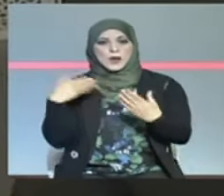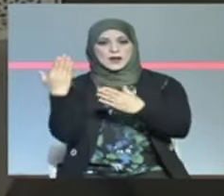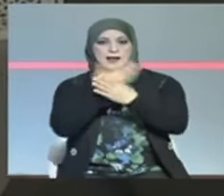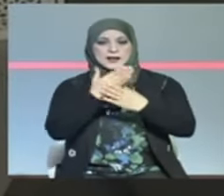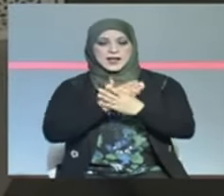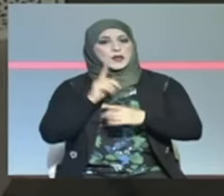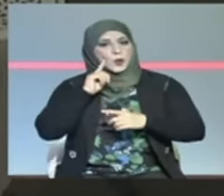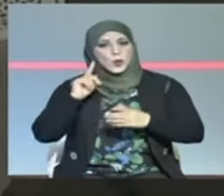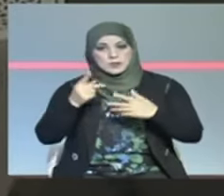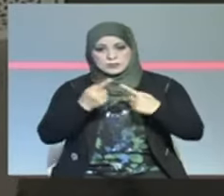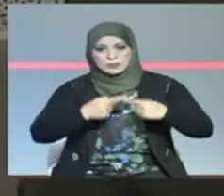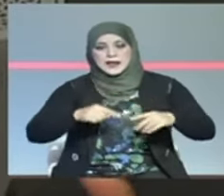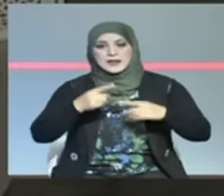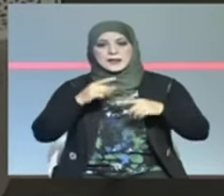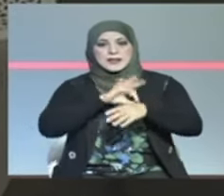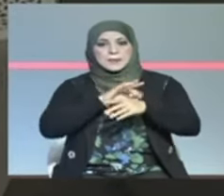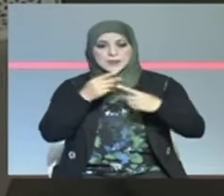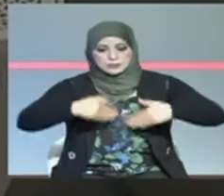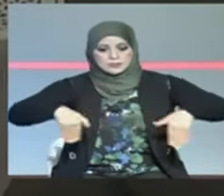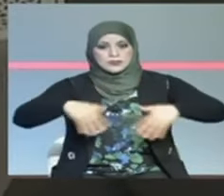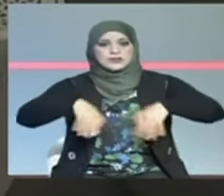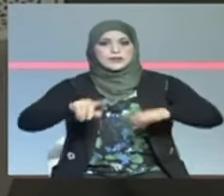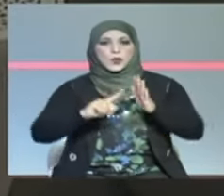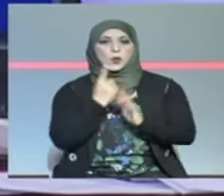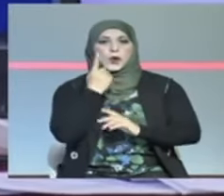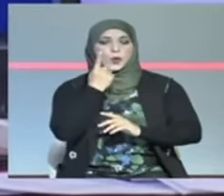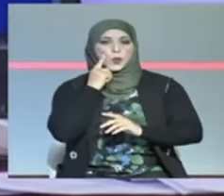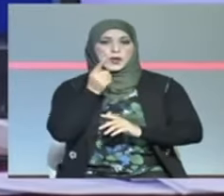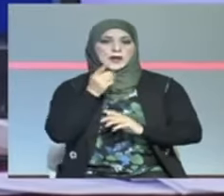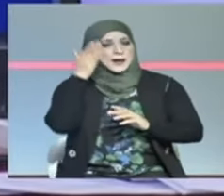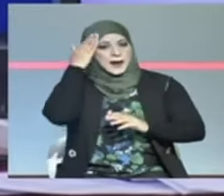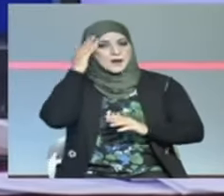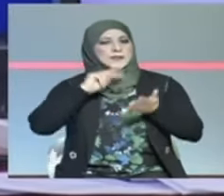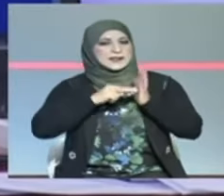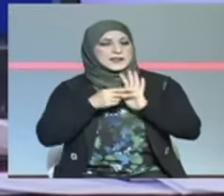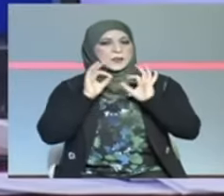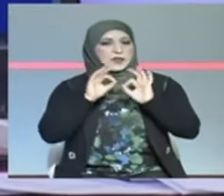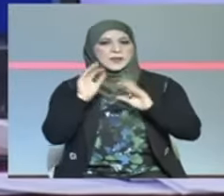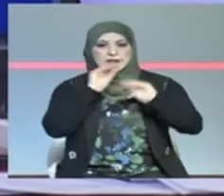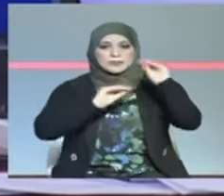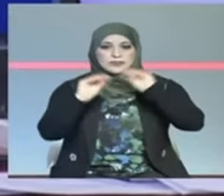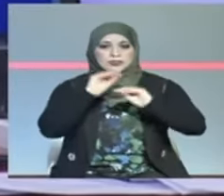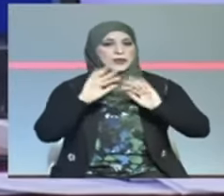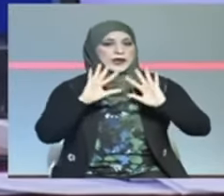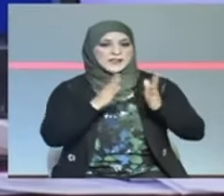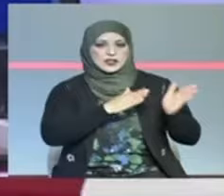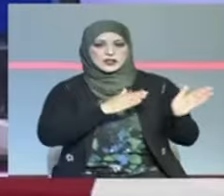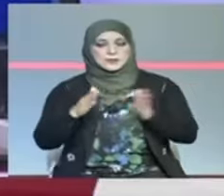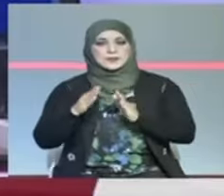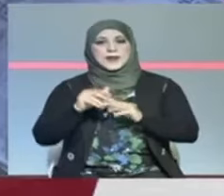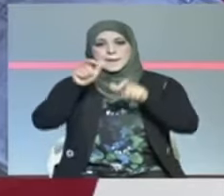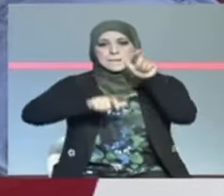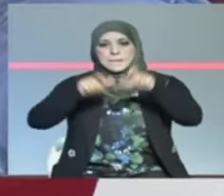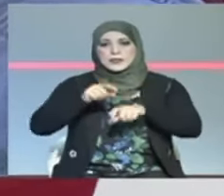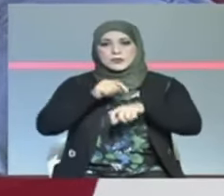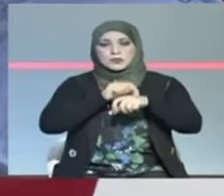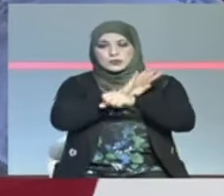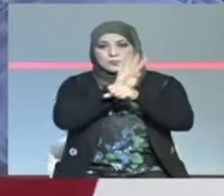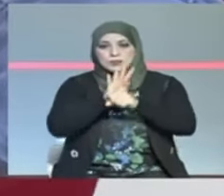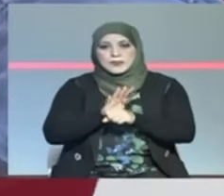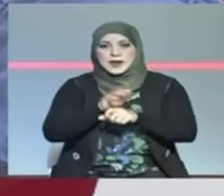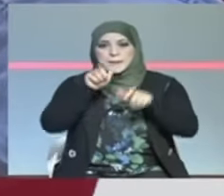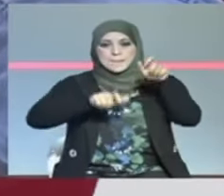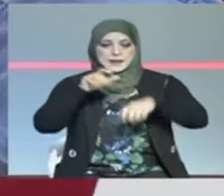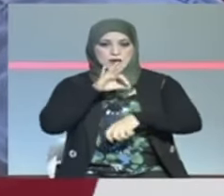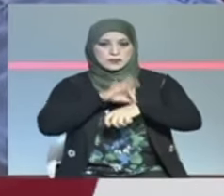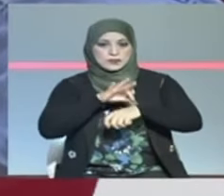الطبيب الخط الأول اللي بيشي تدخل مش بطريقة مباشرة وتمثل سبل الوقاية من مضاعفات الإصابة بفيروس كورونا على مرضى القلب